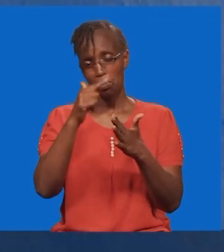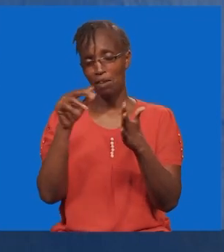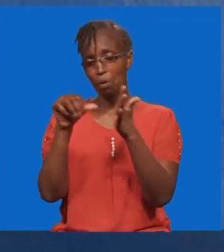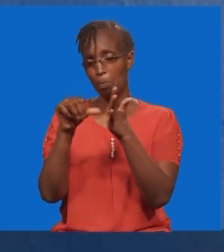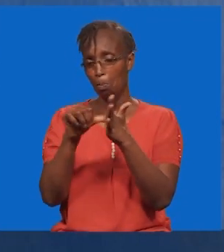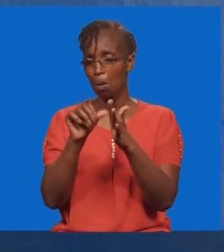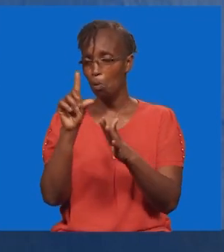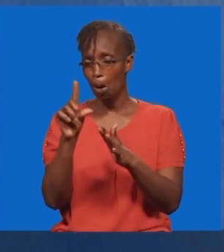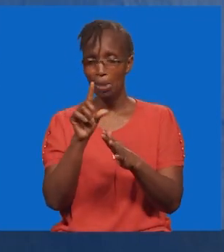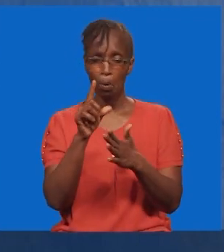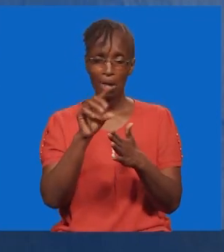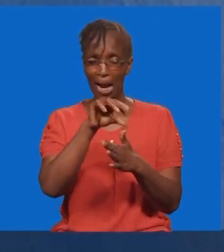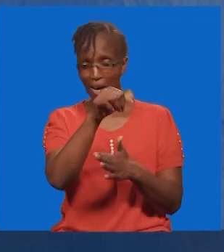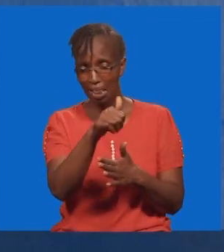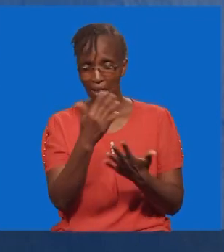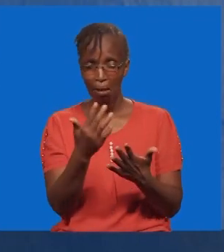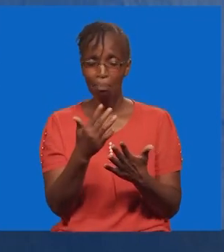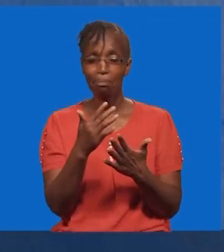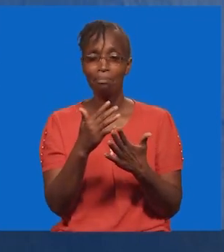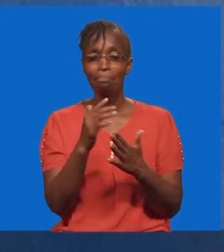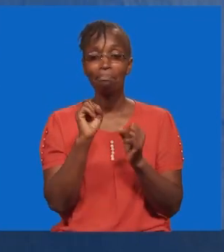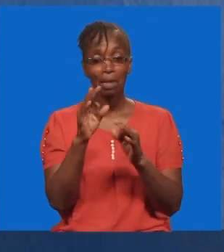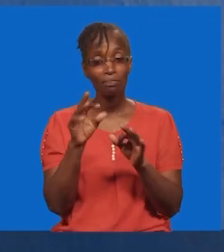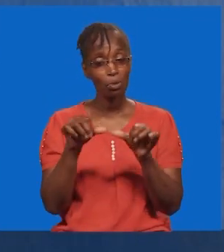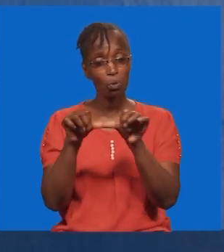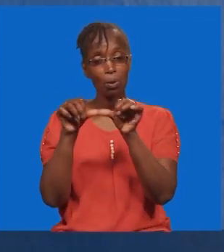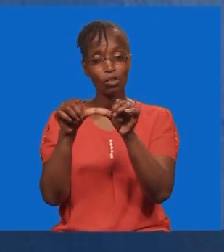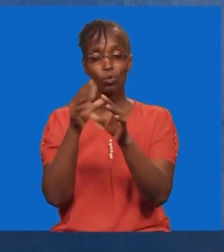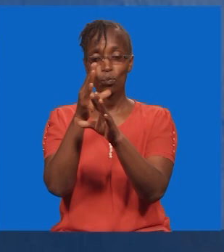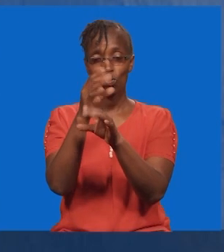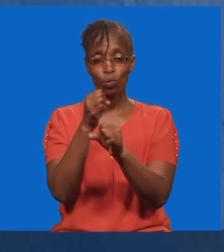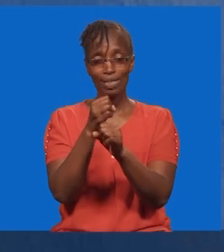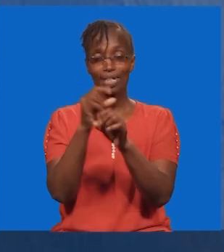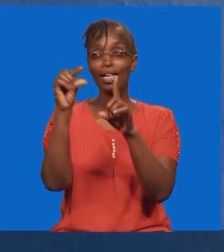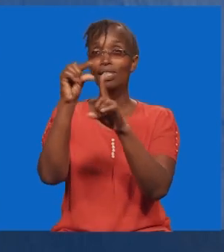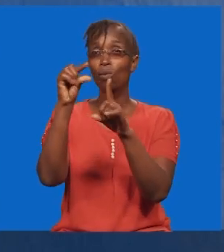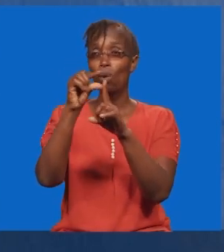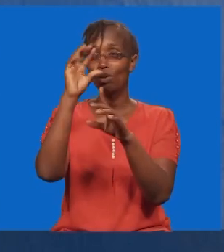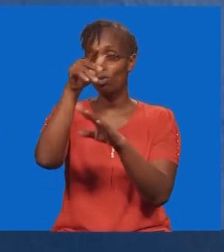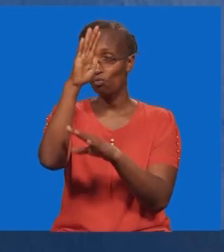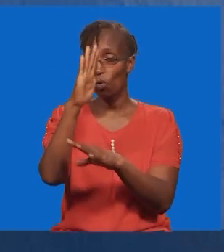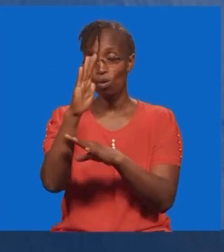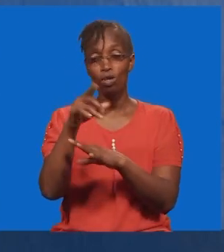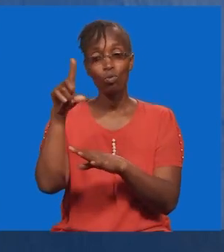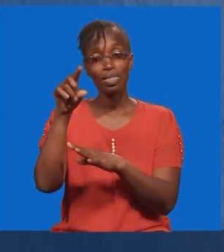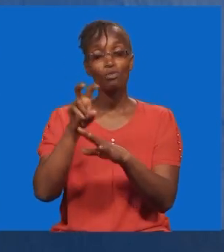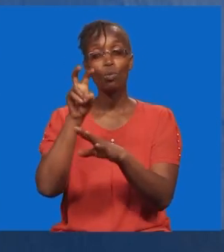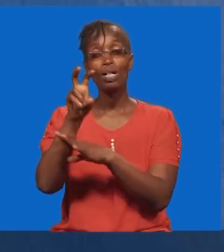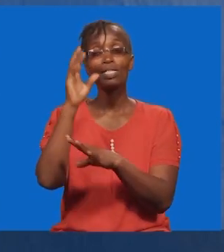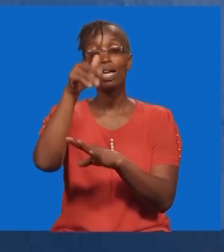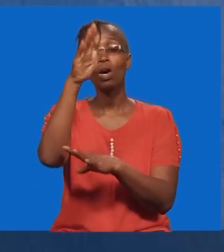sababu yanja momoja ama lingine. Ninaamini ya kwamba ukiendelia na kuamini mwenyezi mungu.